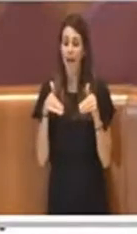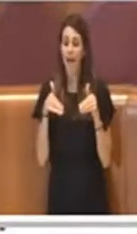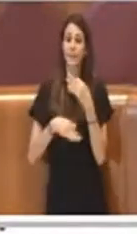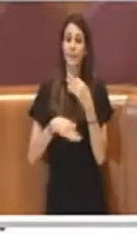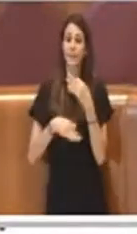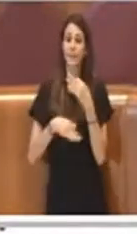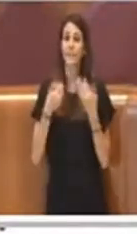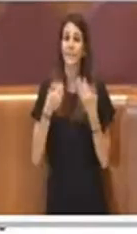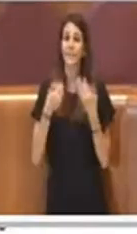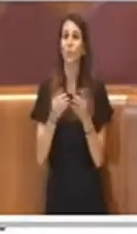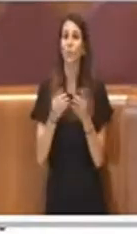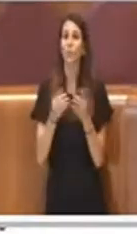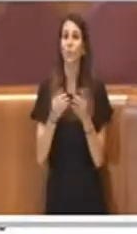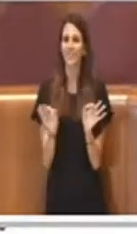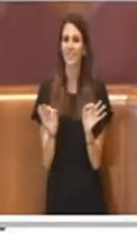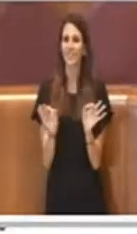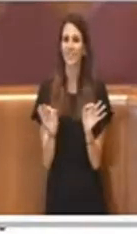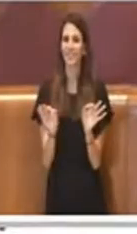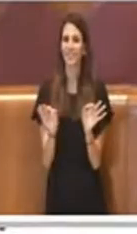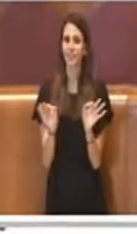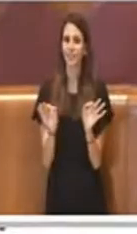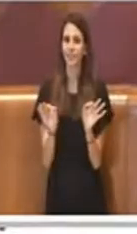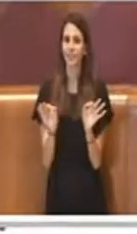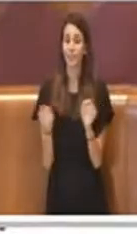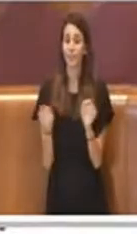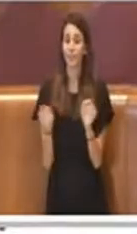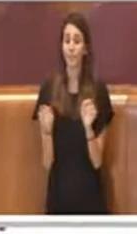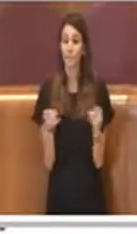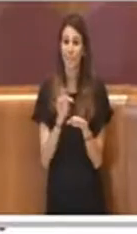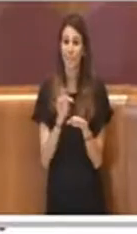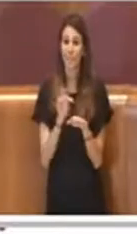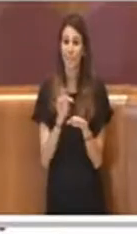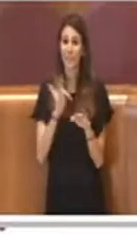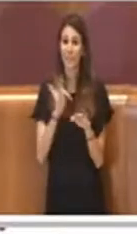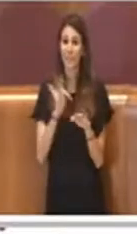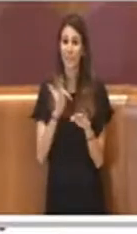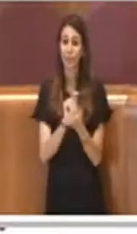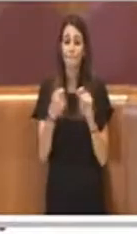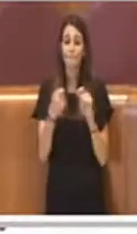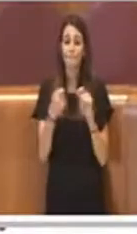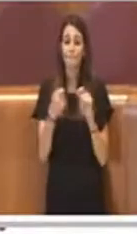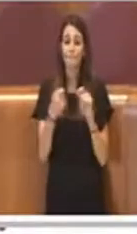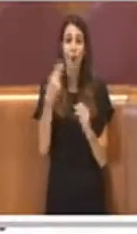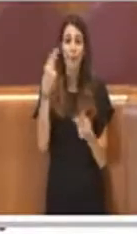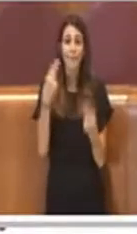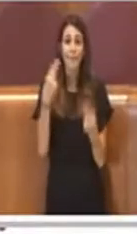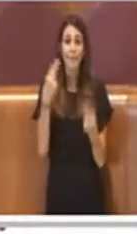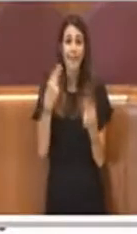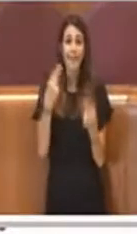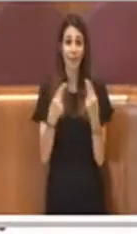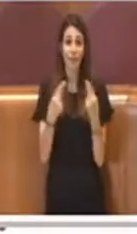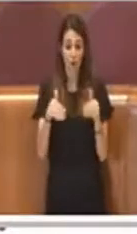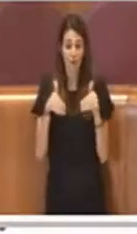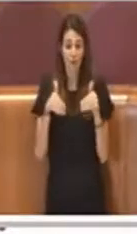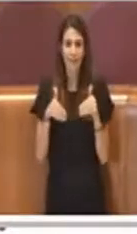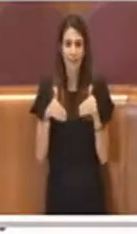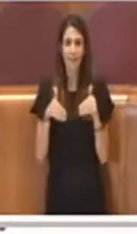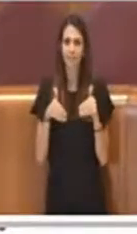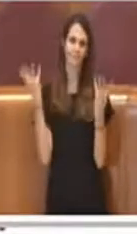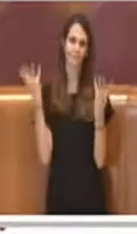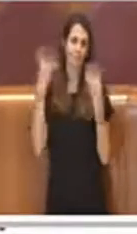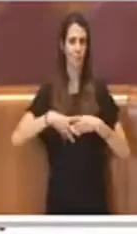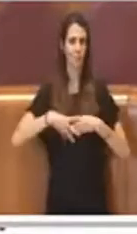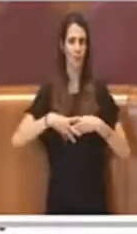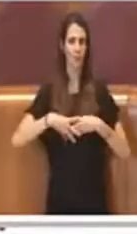in questa manovra di bilancio queste piccole modifiche significhi non aiutare i cittadini,